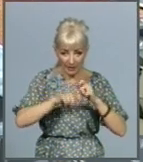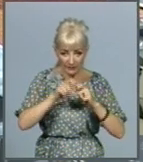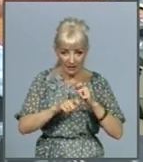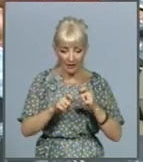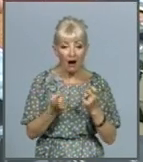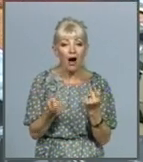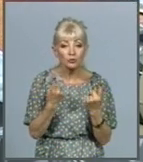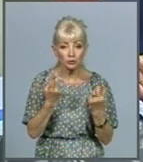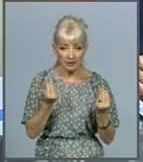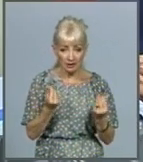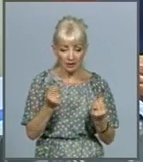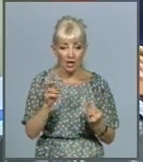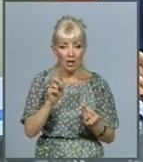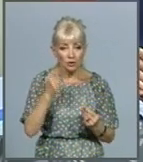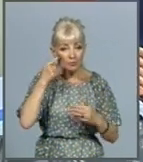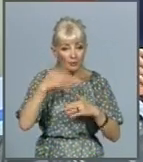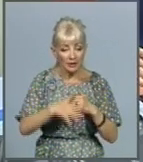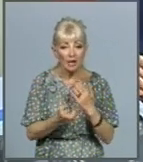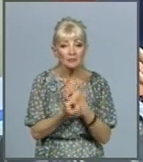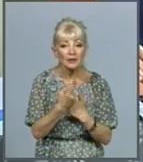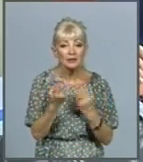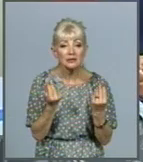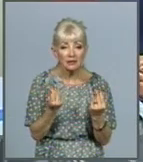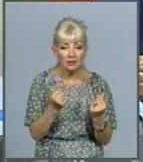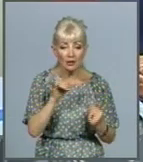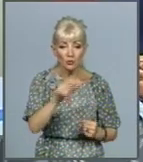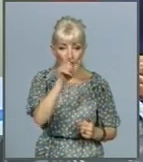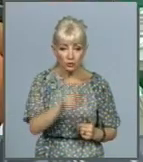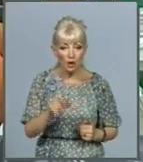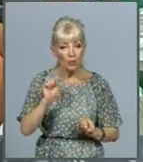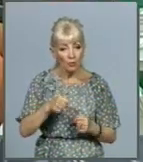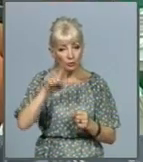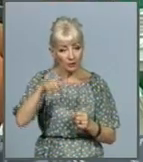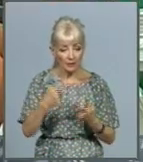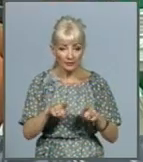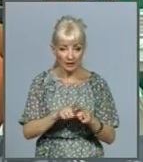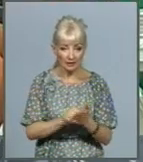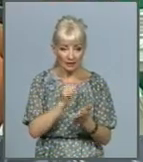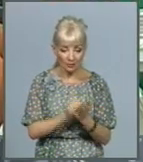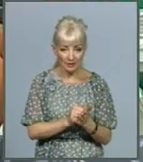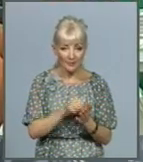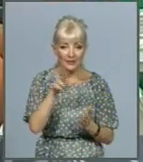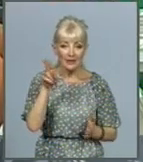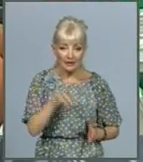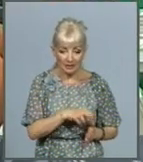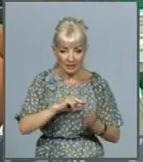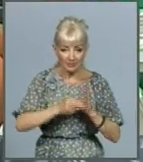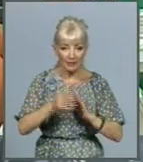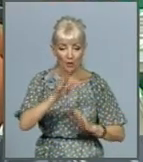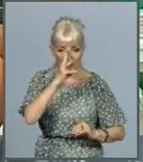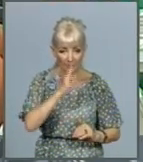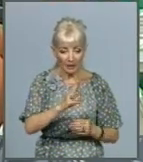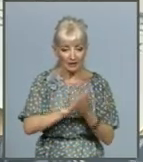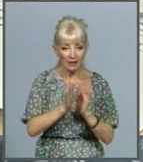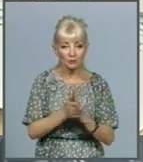встановити джерело походження грошей у клієнта, можуть вимагати такі документи. Декларація, довідка про зарплату, договір продажу майна,